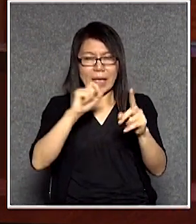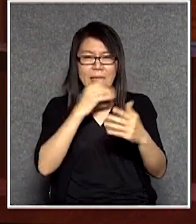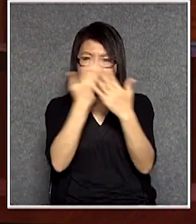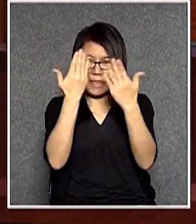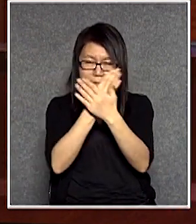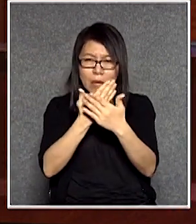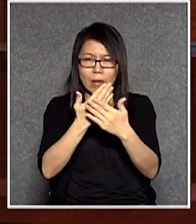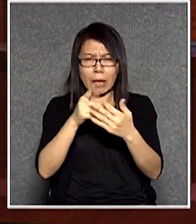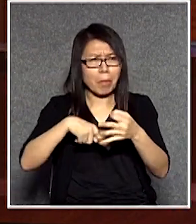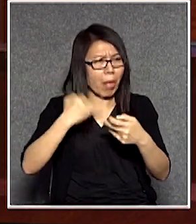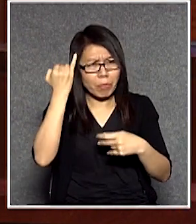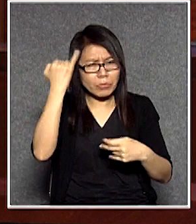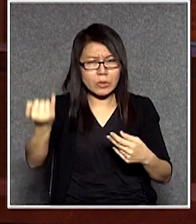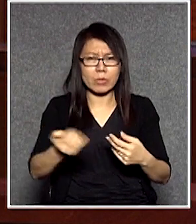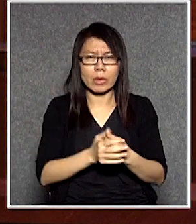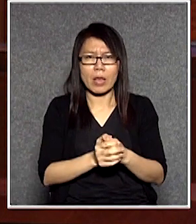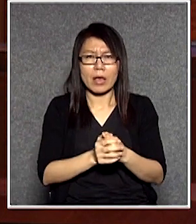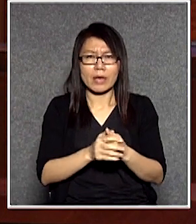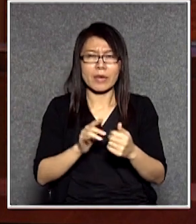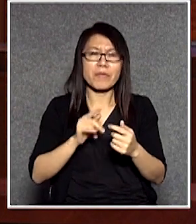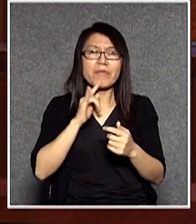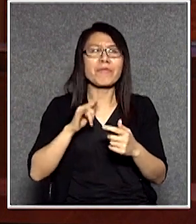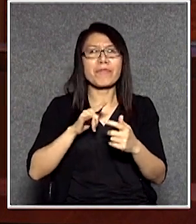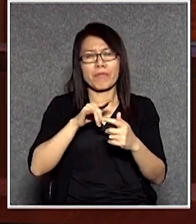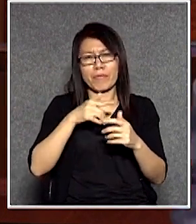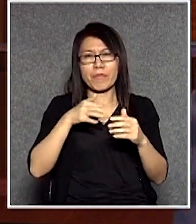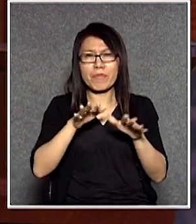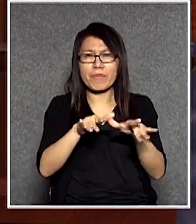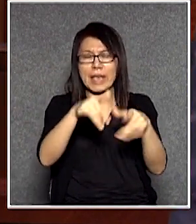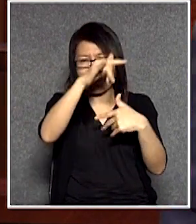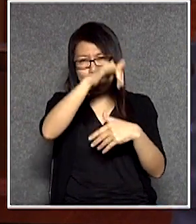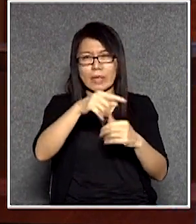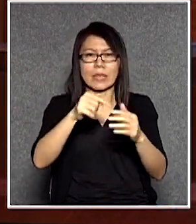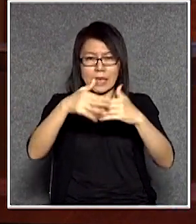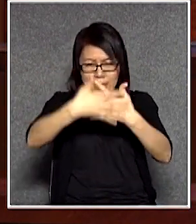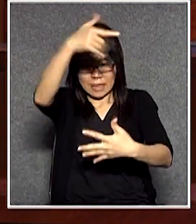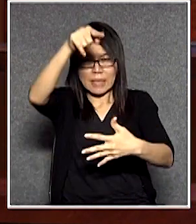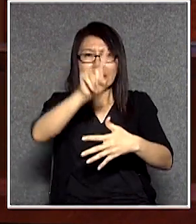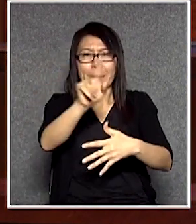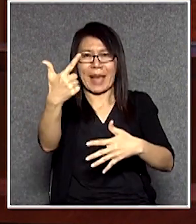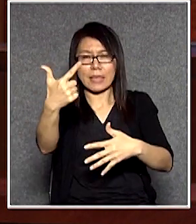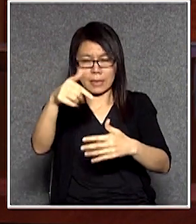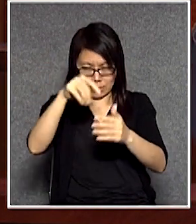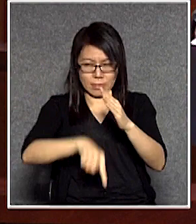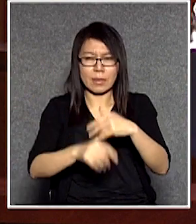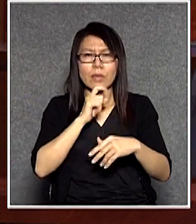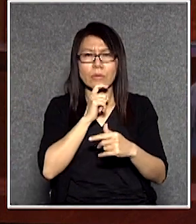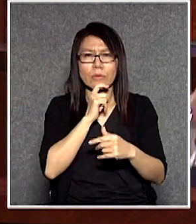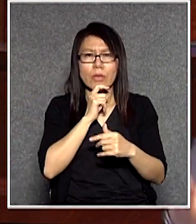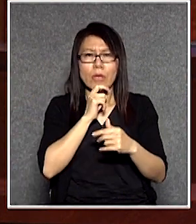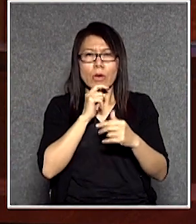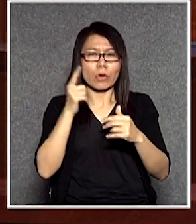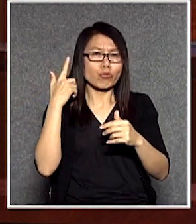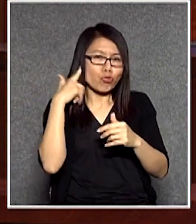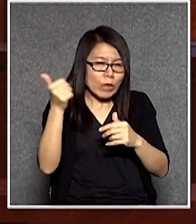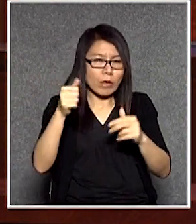說電視劇的名字那個叫做非月十八層我們跟他差不多年紀我們看過這個電視劇裡面有一首很有名的主